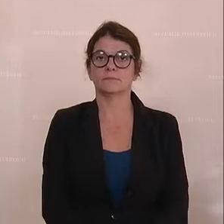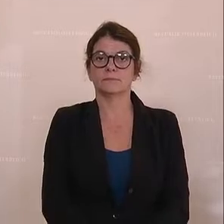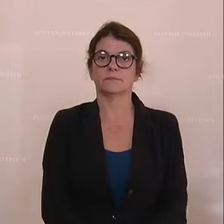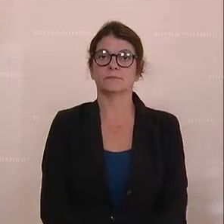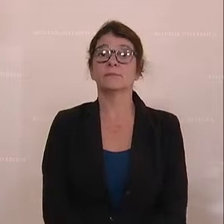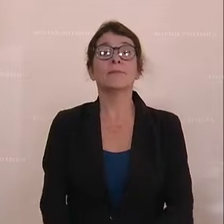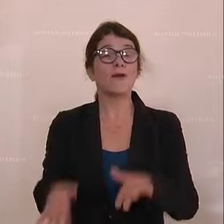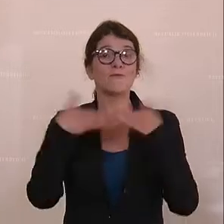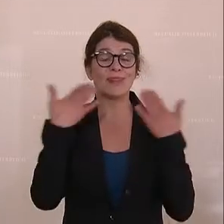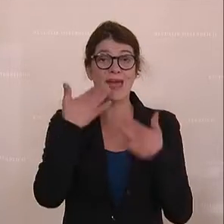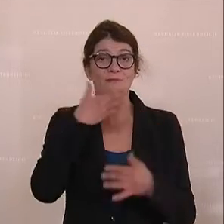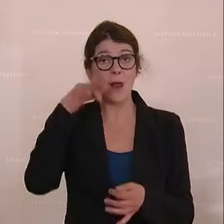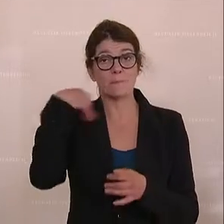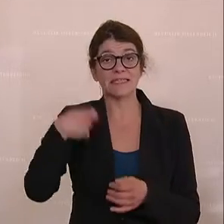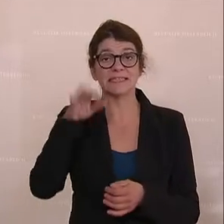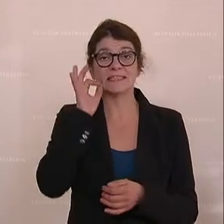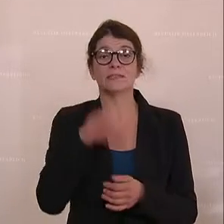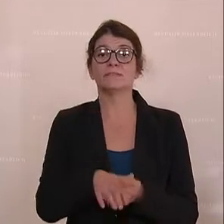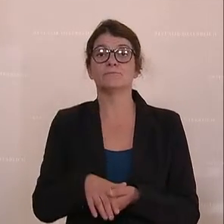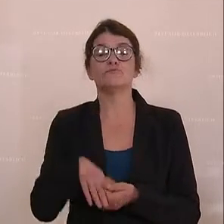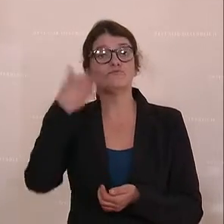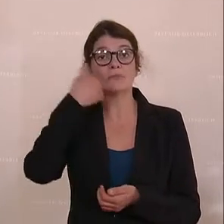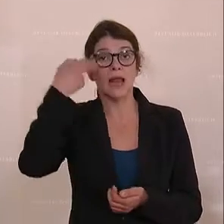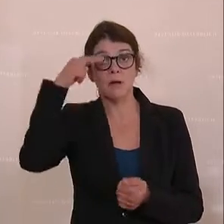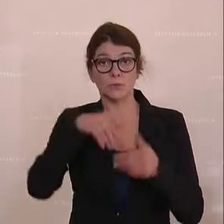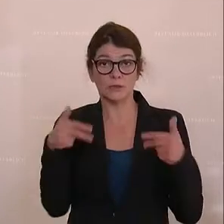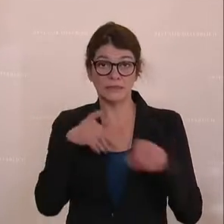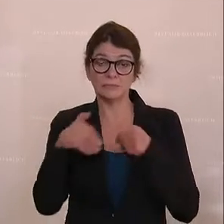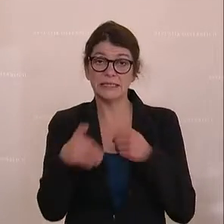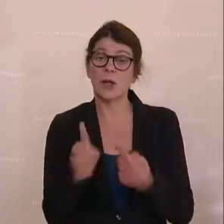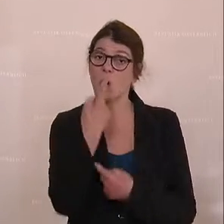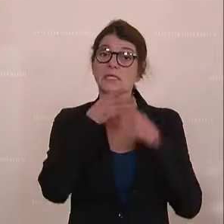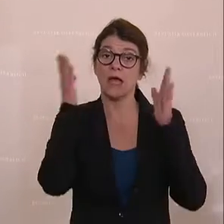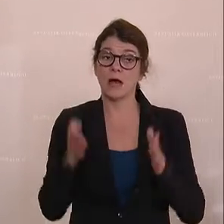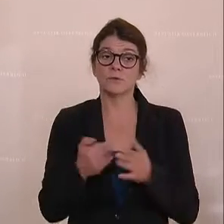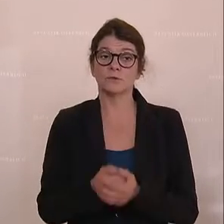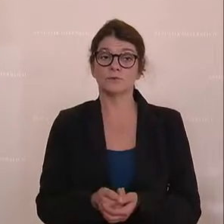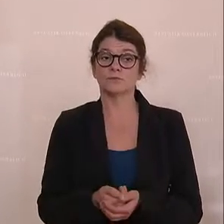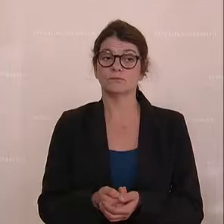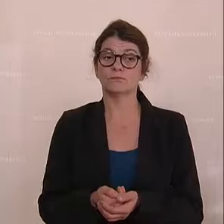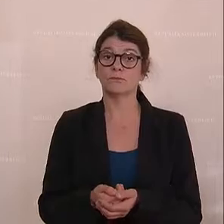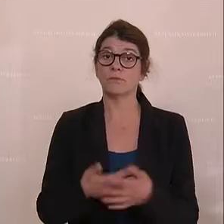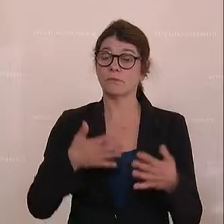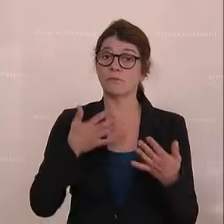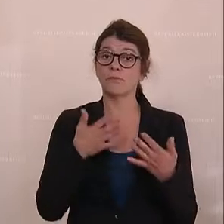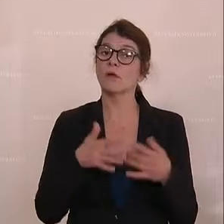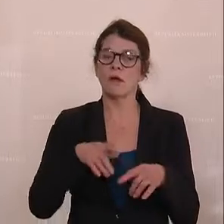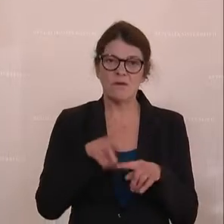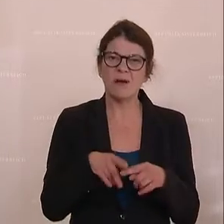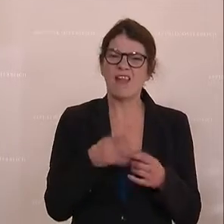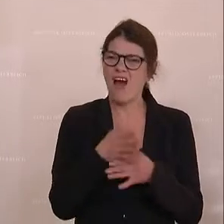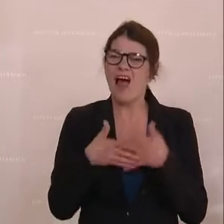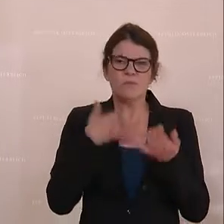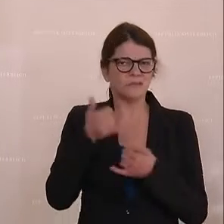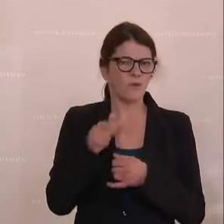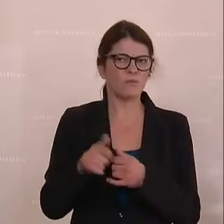Vielen Dank, Frau Präsidentin. Geschätzter Herr Bundesminister, Hohes Haus, schon bald, ein halbes